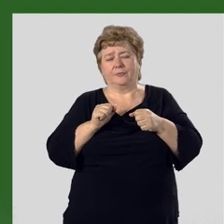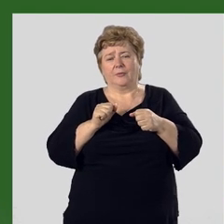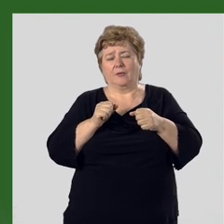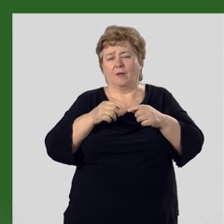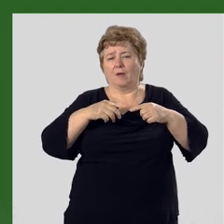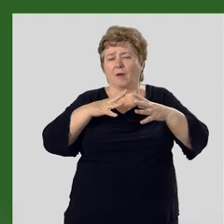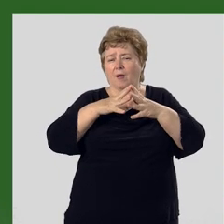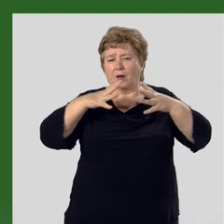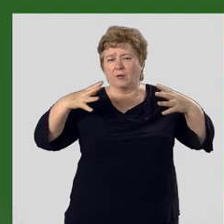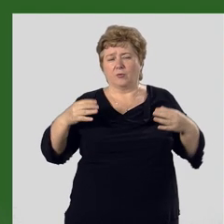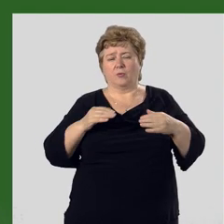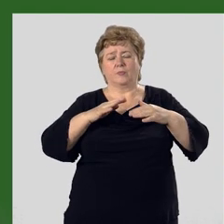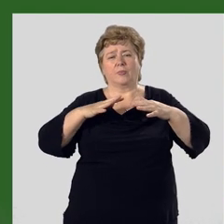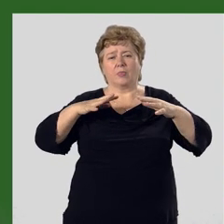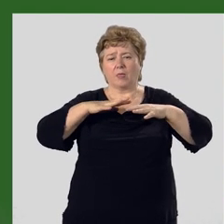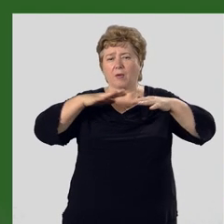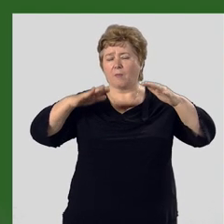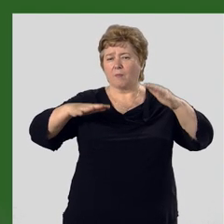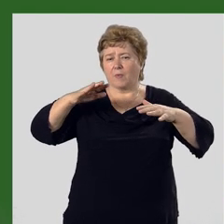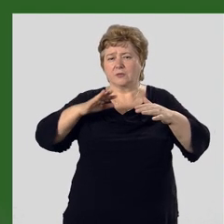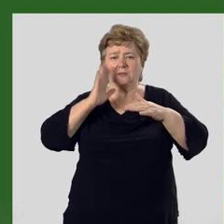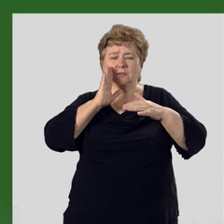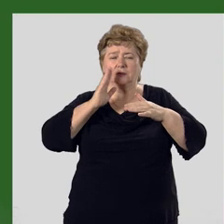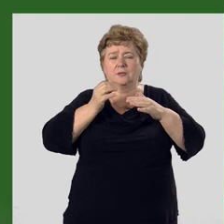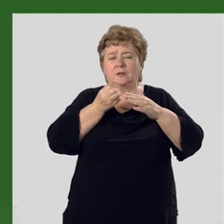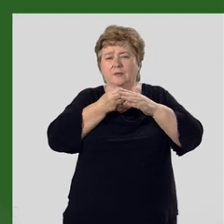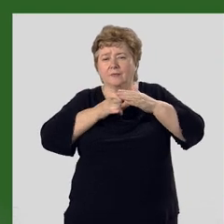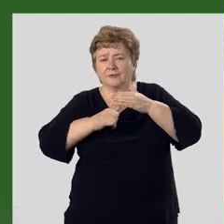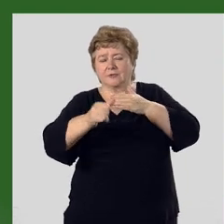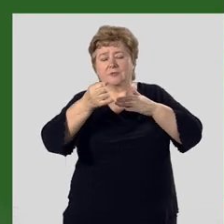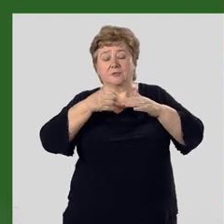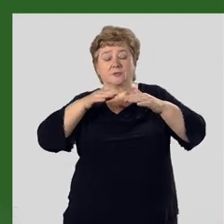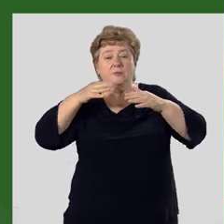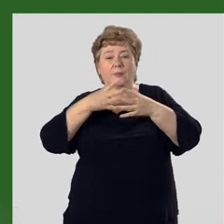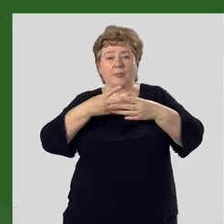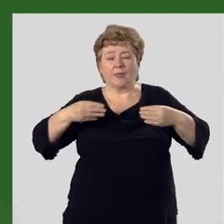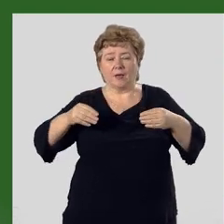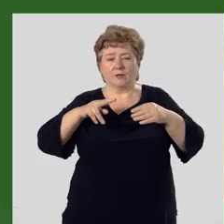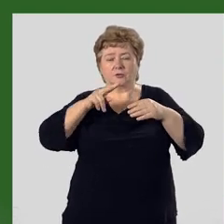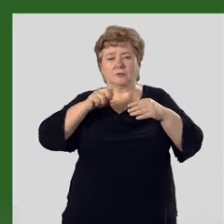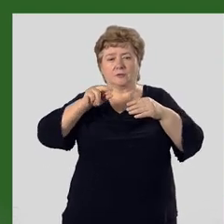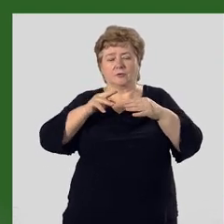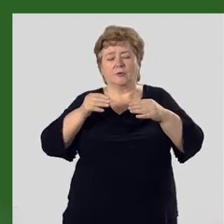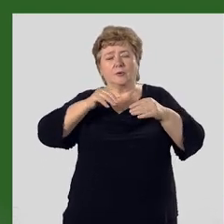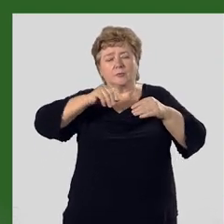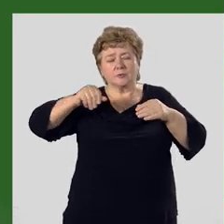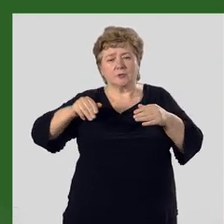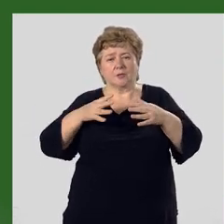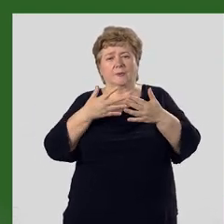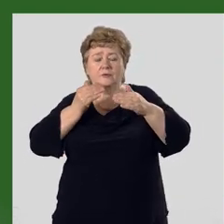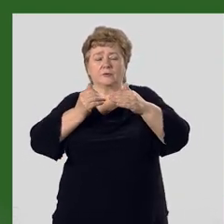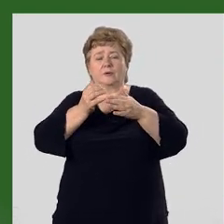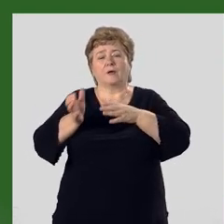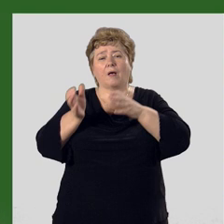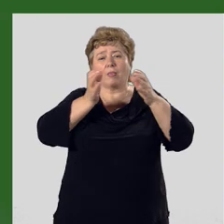Огромные массы воды, вытекающей из-под тающего ледника, содержали песчаный материал, который